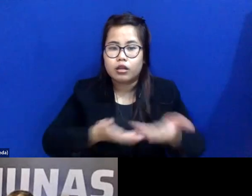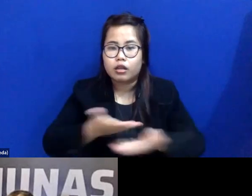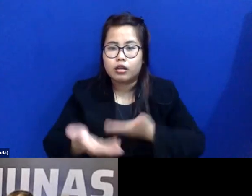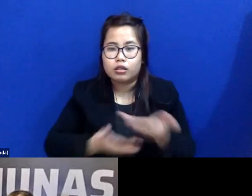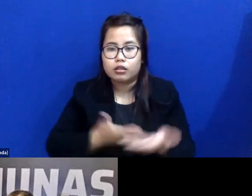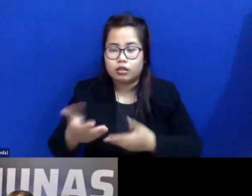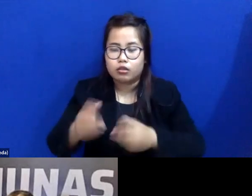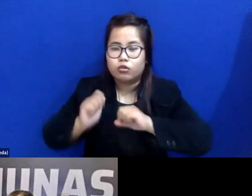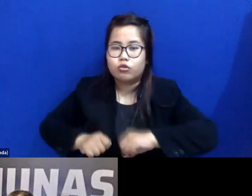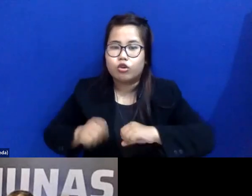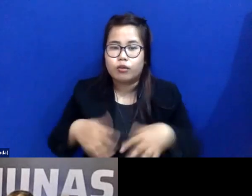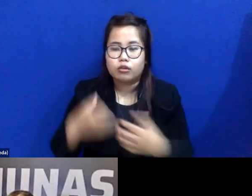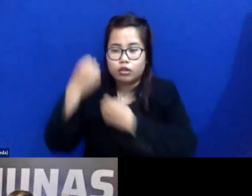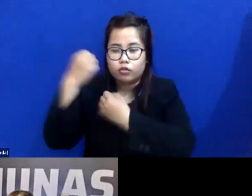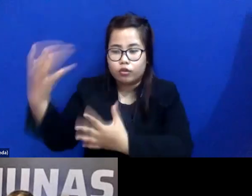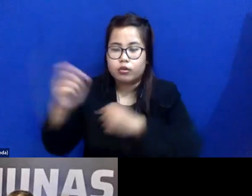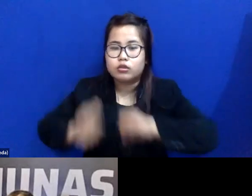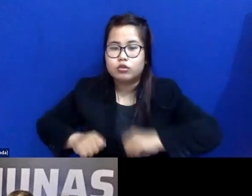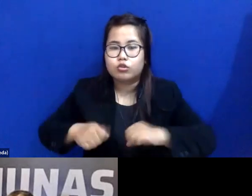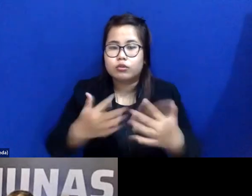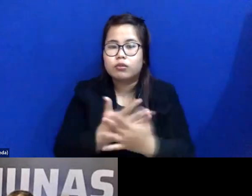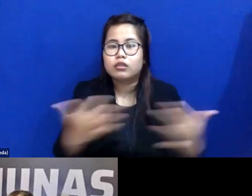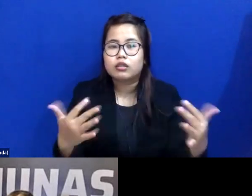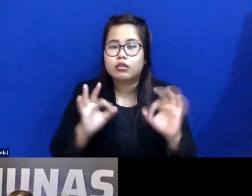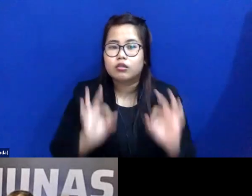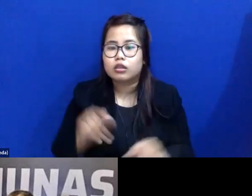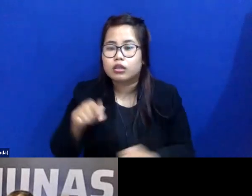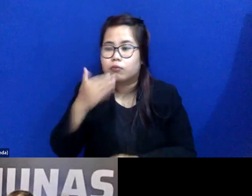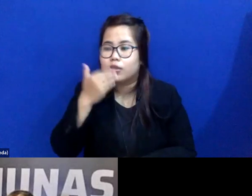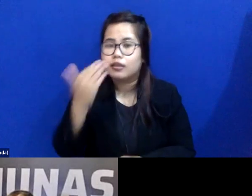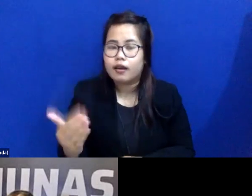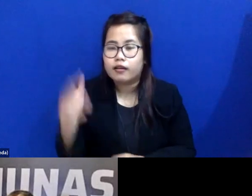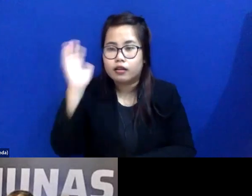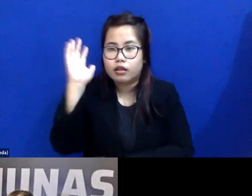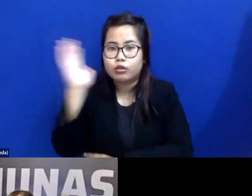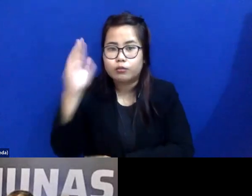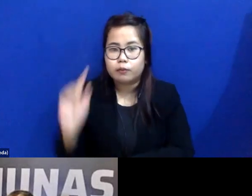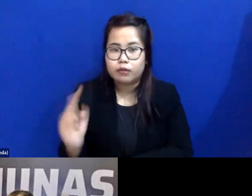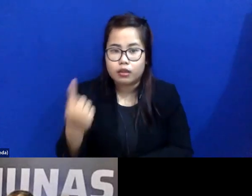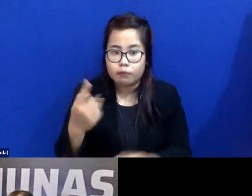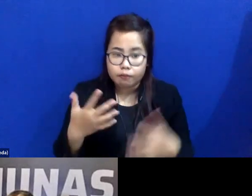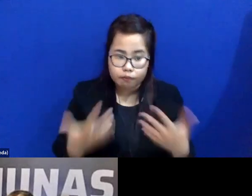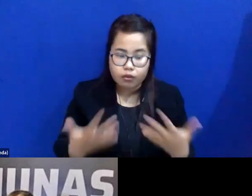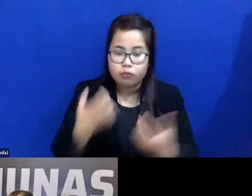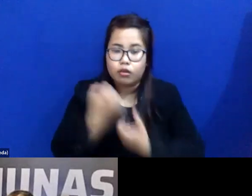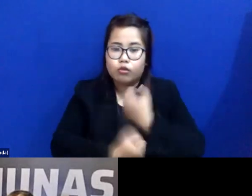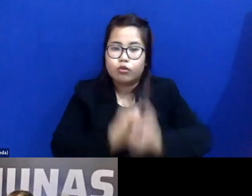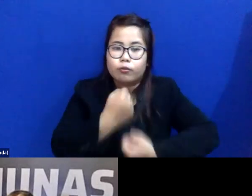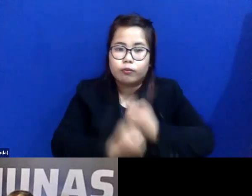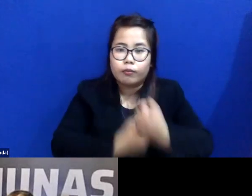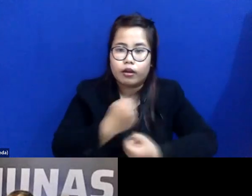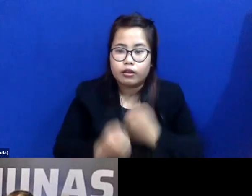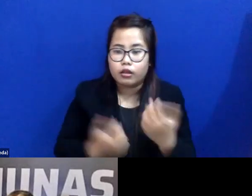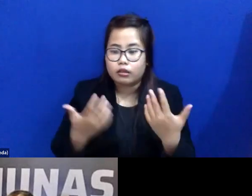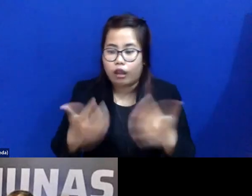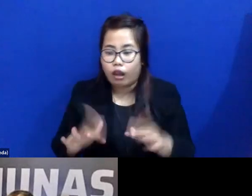informasi hukum kepada masyarakat. Pertanyaan kepada narasumber, yang pertama, apa saja upaya yang telah dan